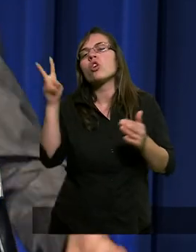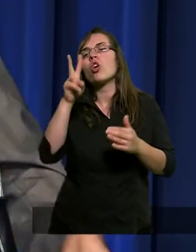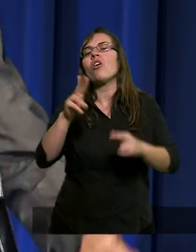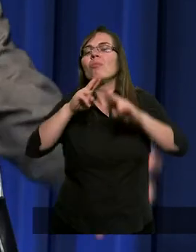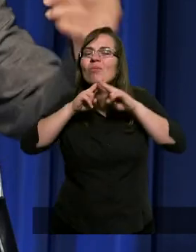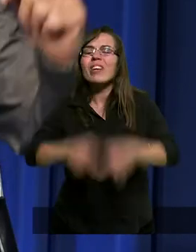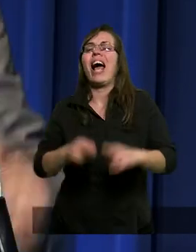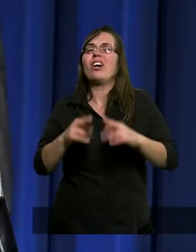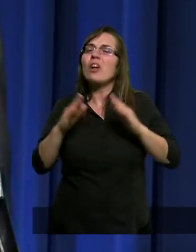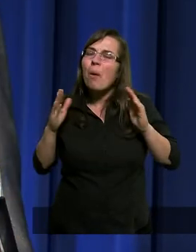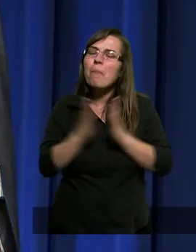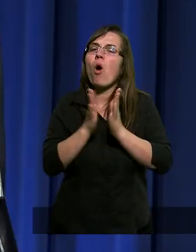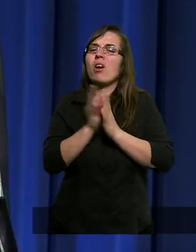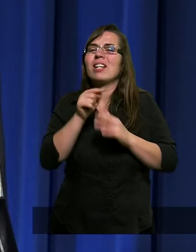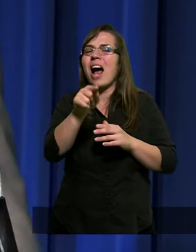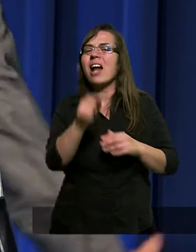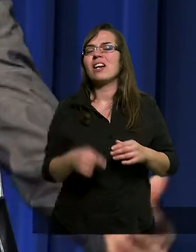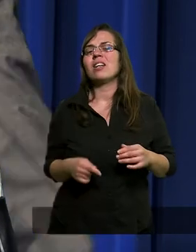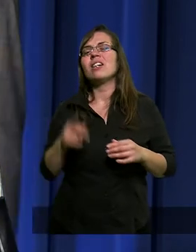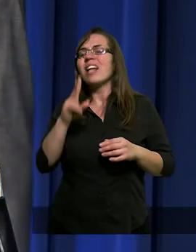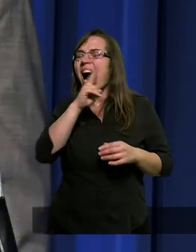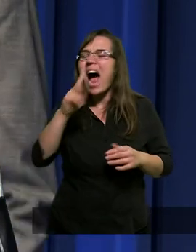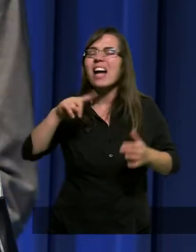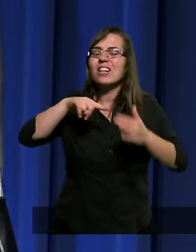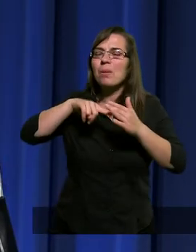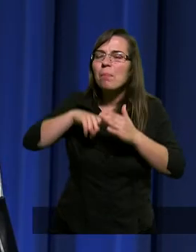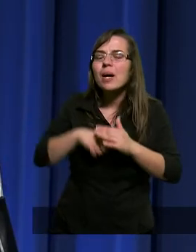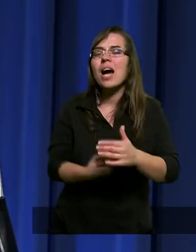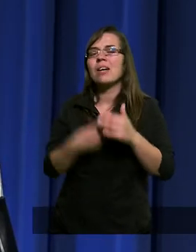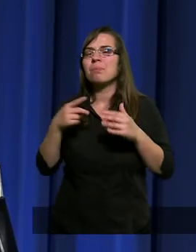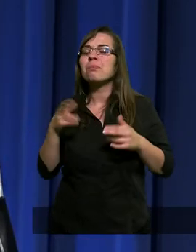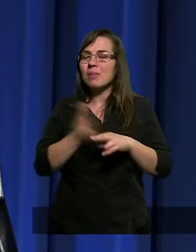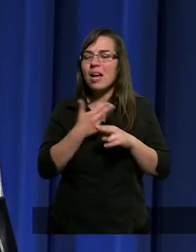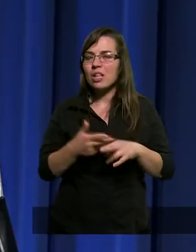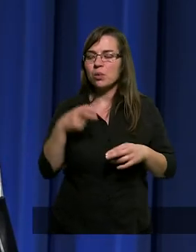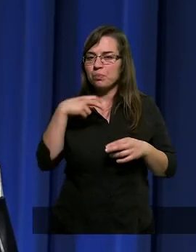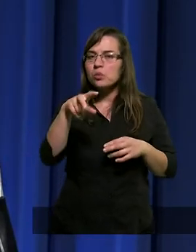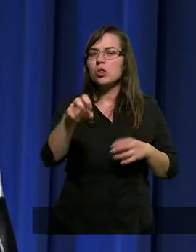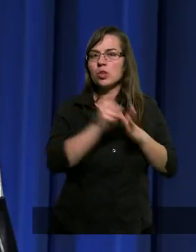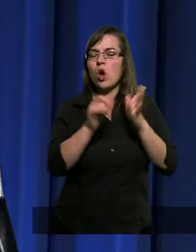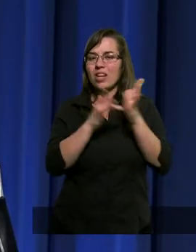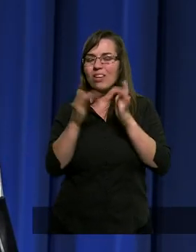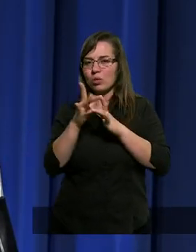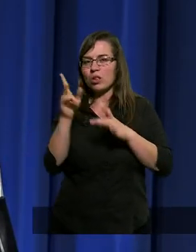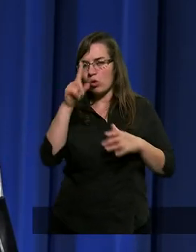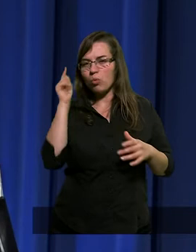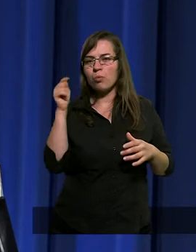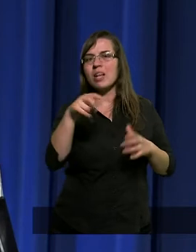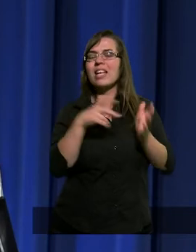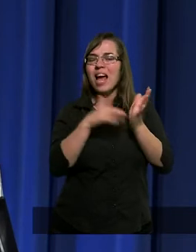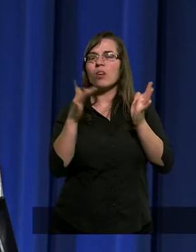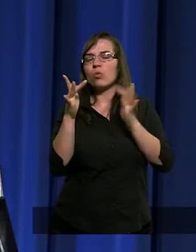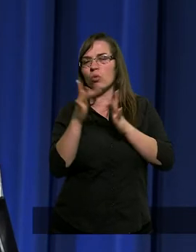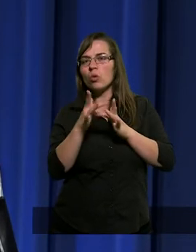ktoś się wreszcie modli za niego. Ale za każdym razem, którym podchodził do Jezusa Chrystusa,